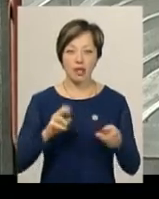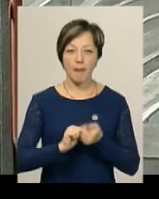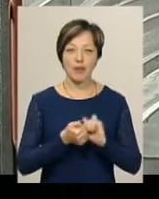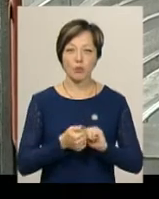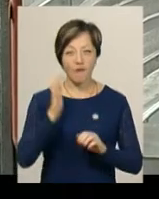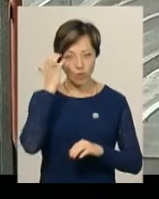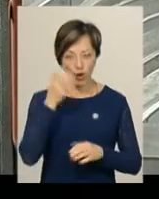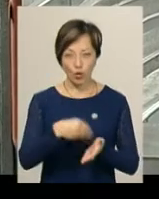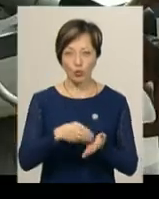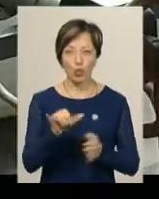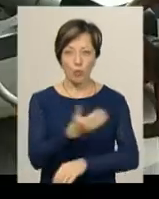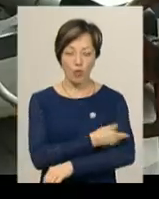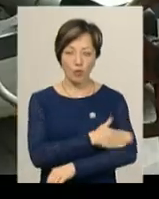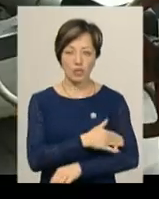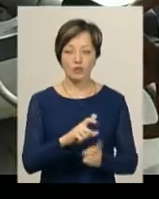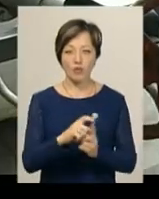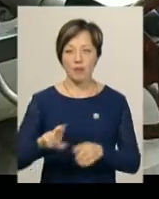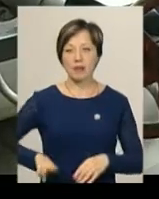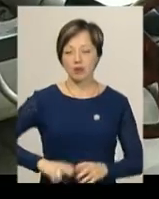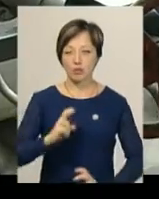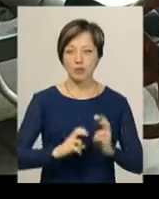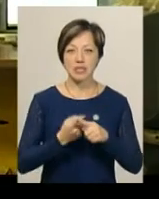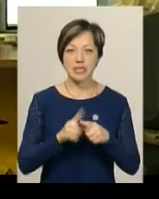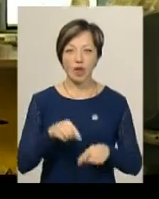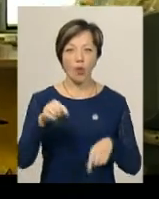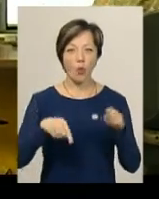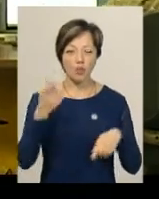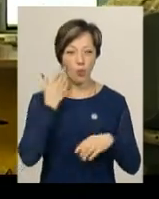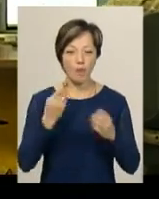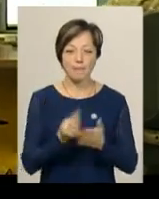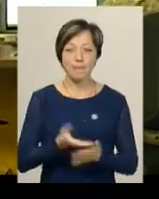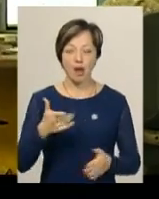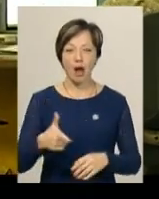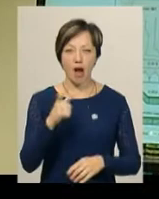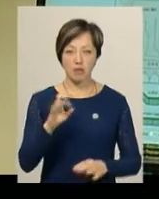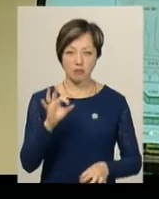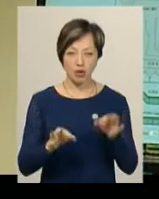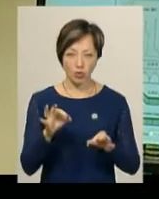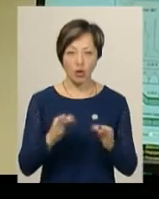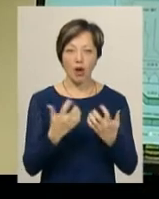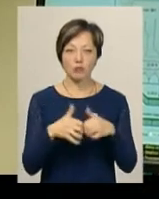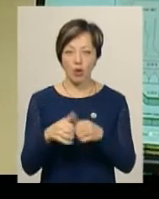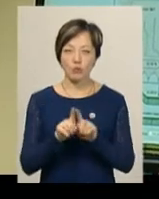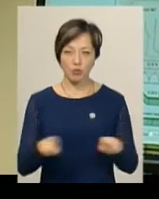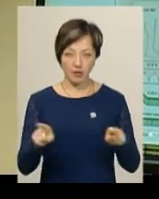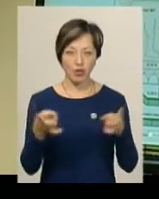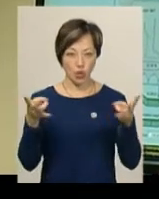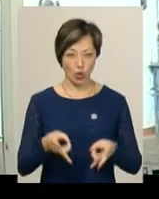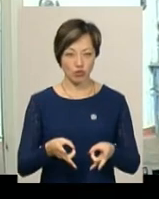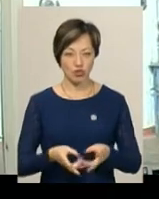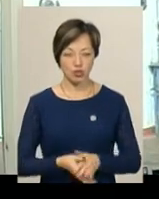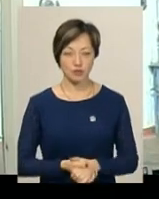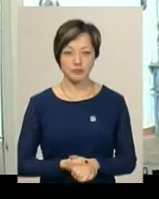вугіллі, яке купують у Польщі. За словами директора заводу, цієї осені, коли піднімають ціну на природний газ, устаткування особливо доречне.